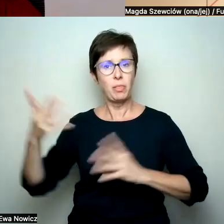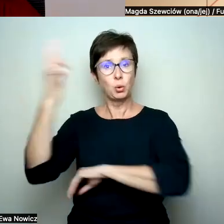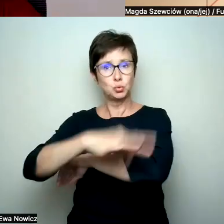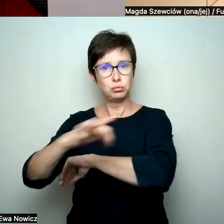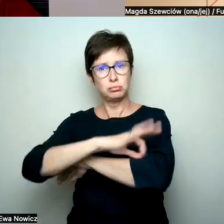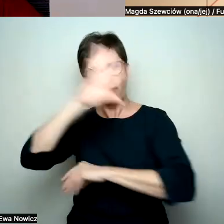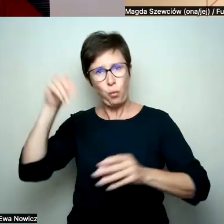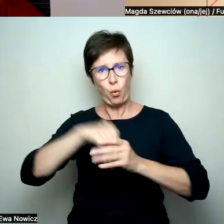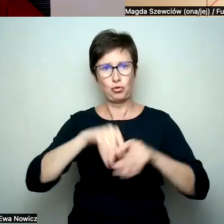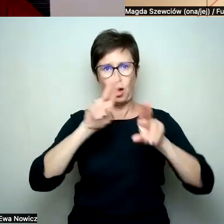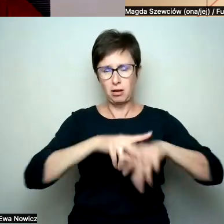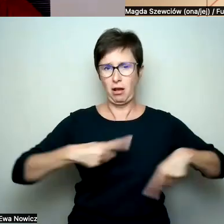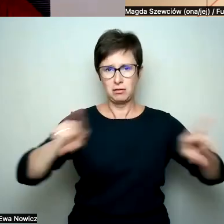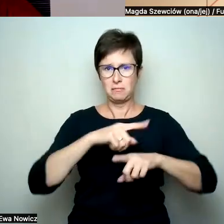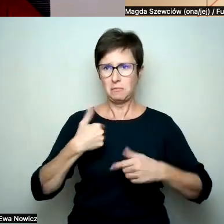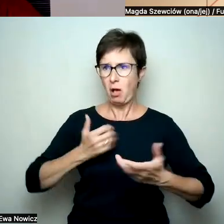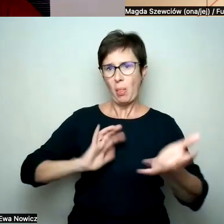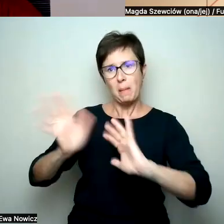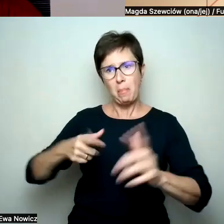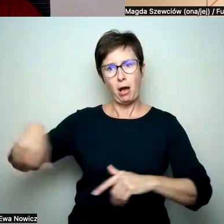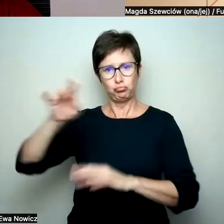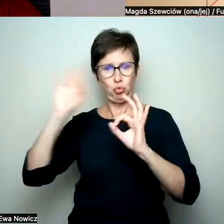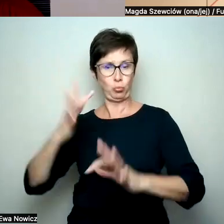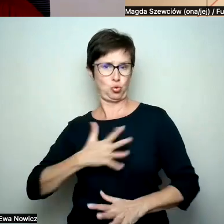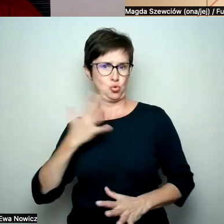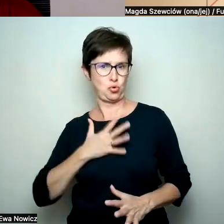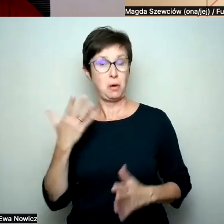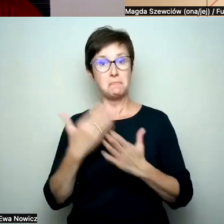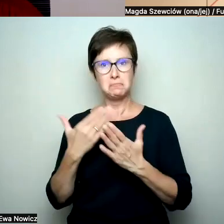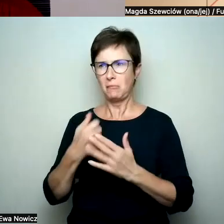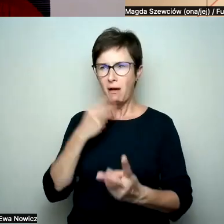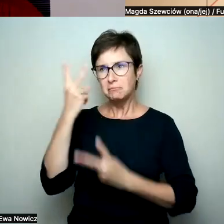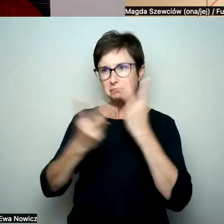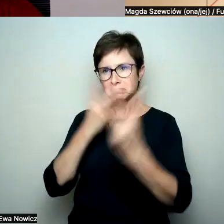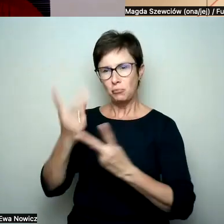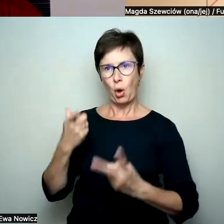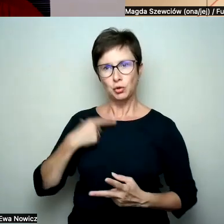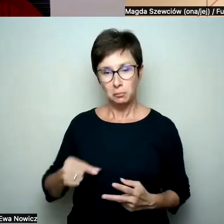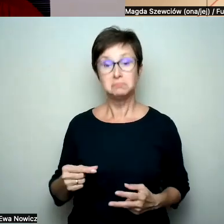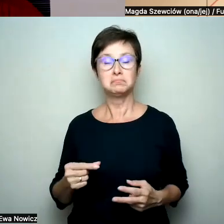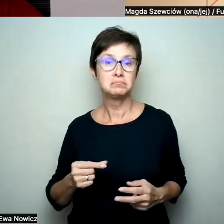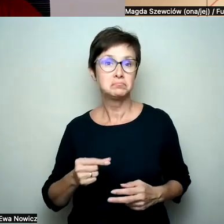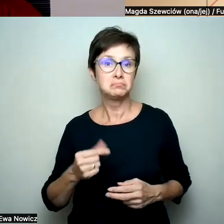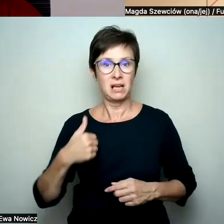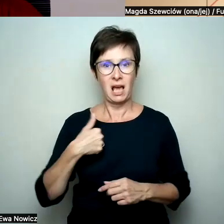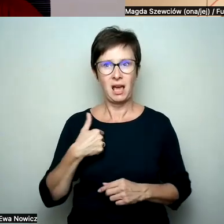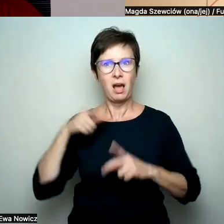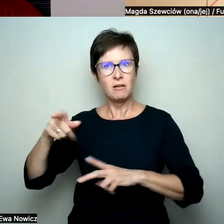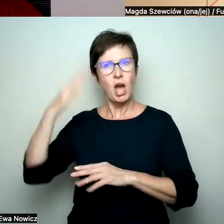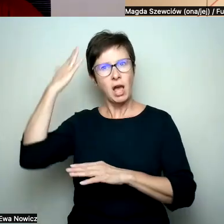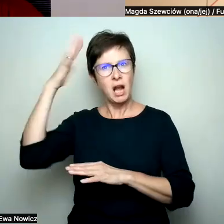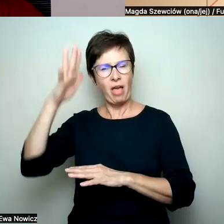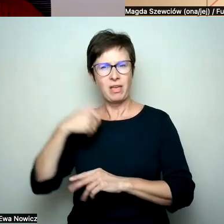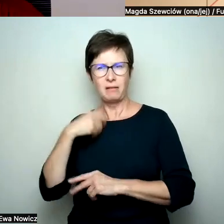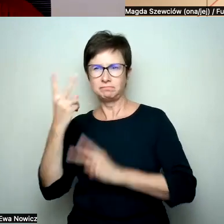i dbać o to, by czuli się dobrze. Więc trochę myślę, że im bardziej byłam w tej irlandzkiej rzeczywistości, tym